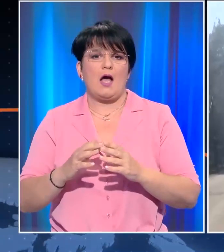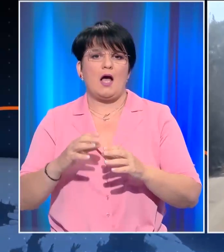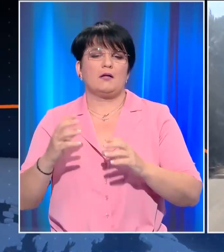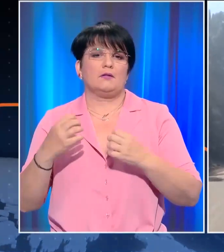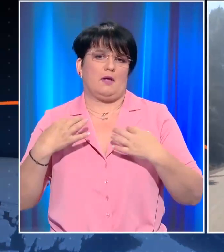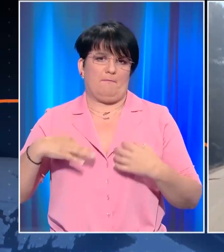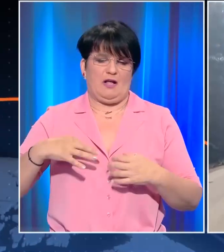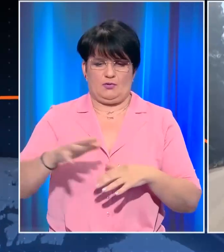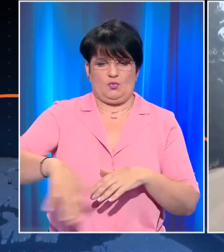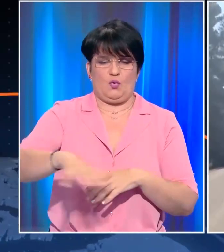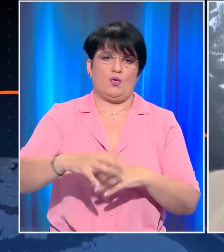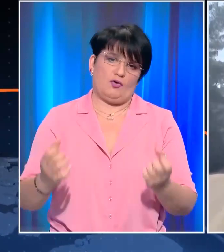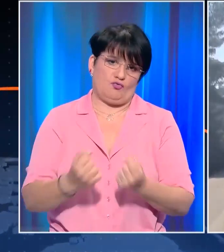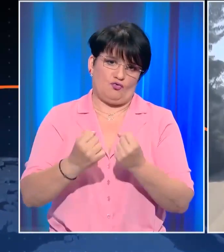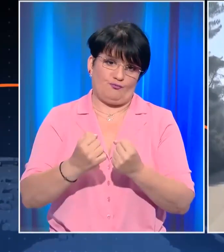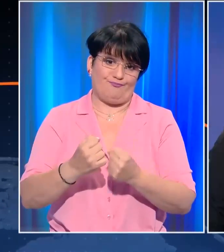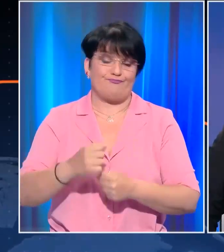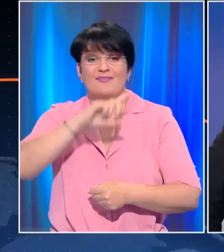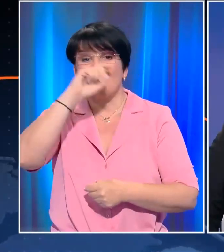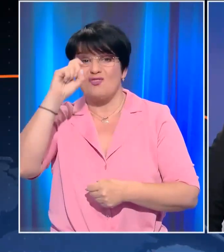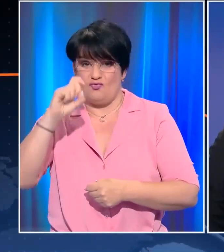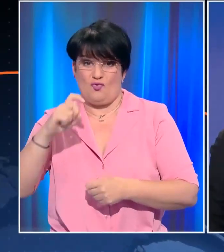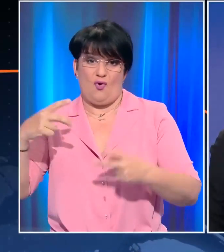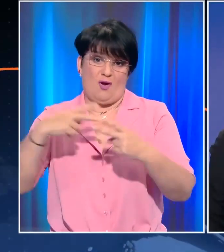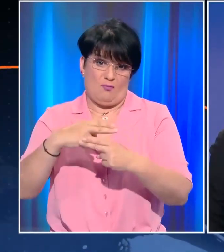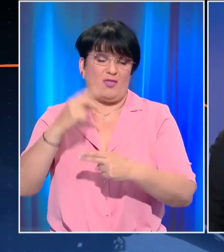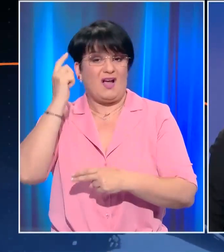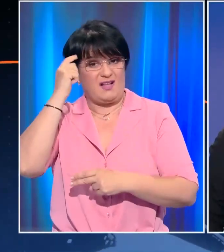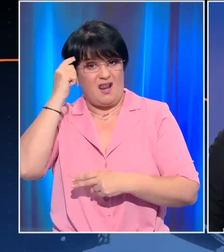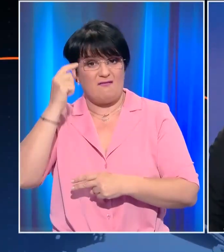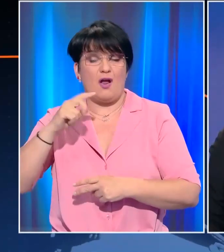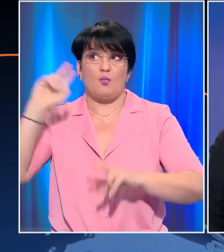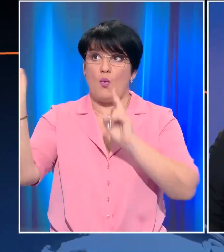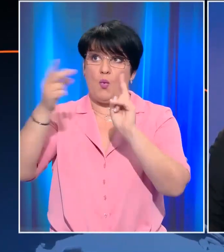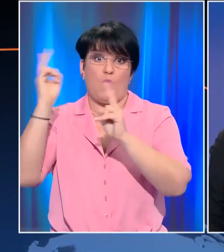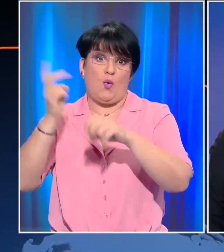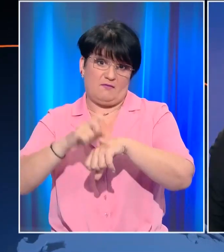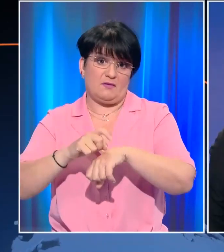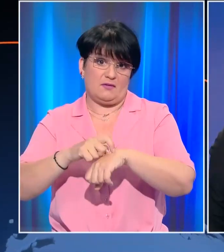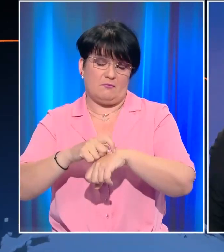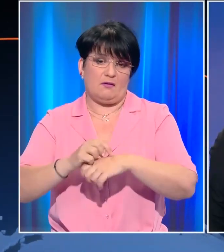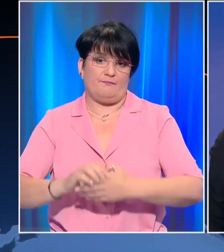Υπότιτλοι Το εμπόδιο είναι ισχυρή άνεμη από ό,τι καταλαβαίνω Γιάννης Γιάκα και αυτή την ώρα.